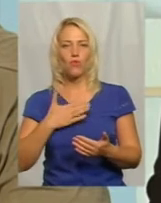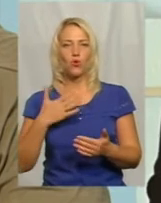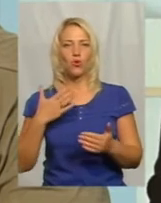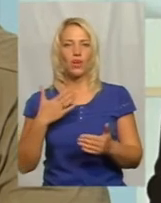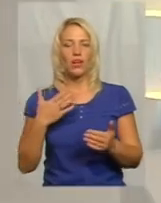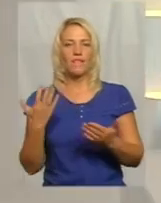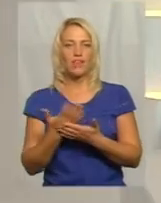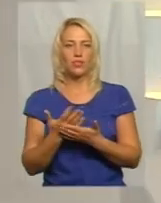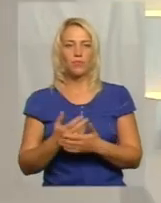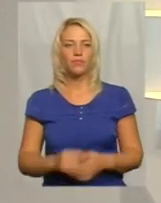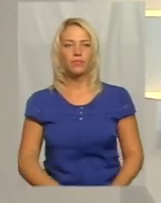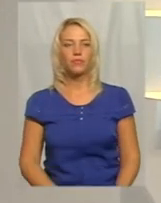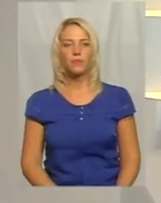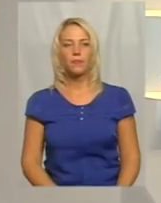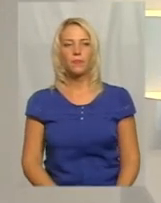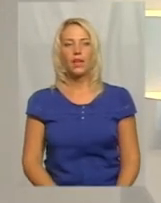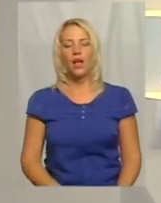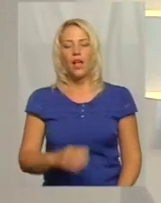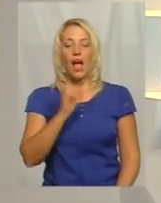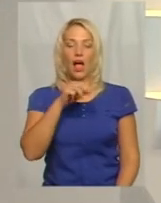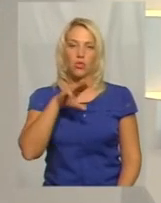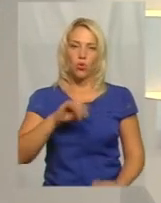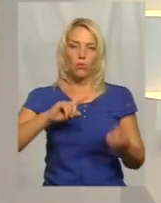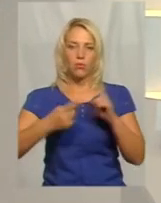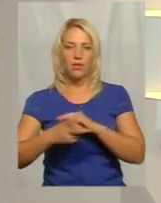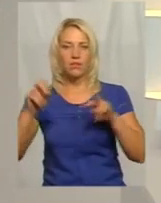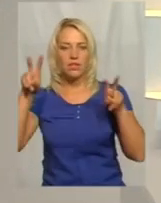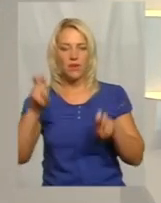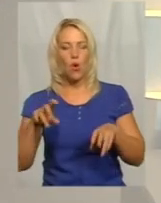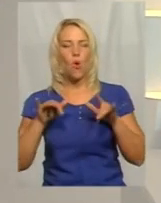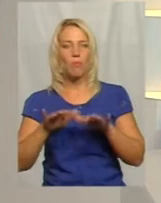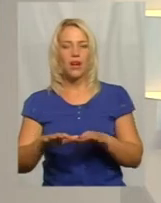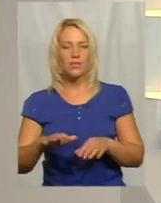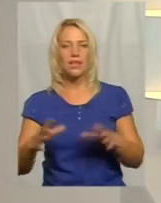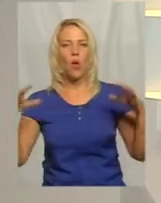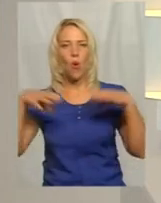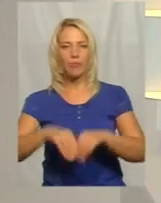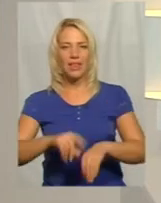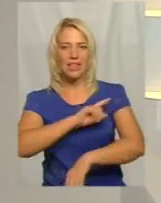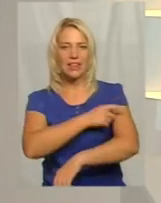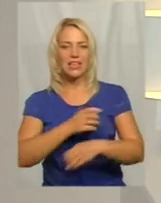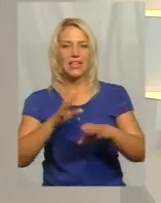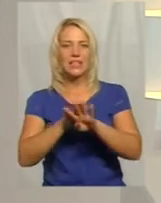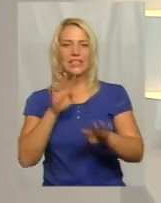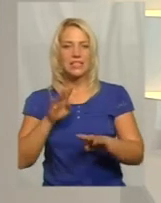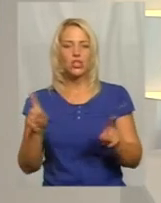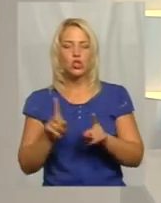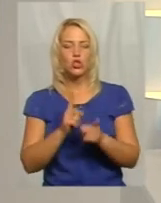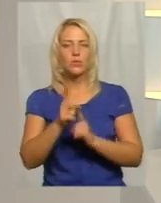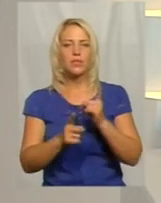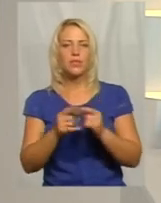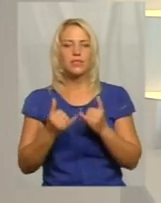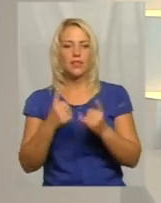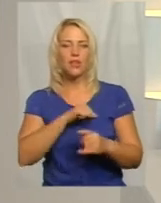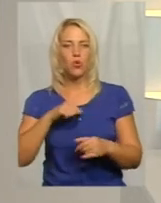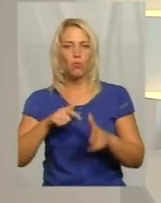відколи замість АТО, операція об'єднаних сил, от що змінилося для добровольчої армії? І яка її роль в операції